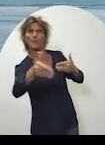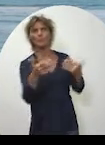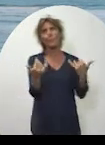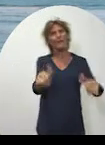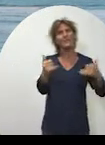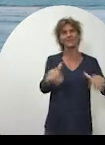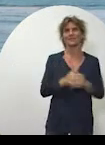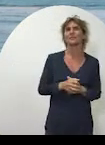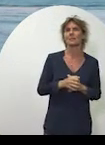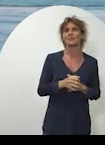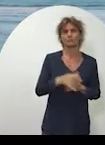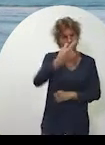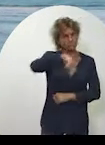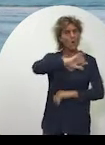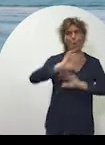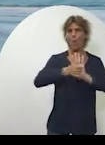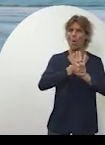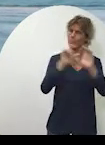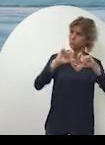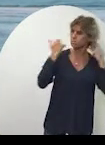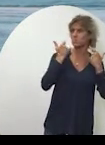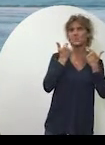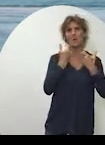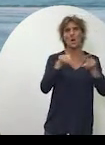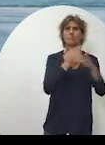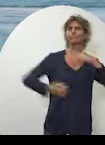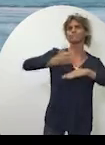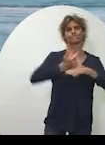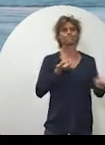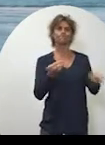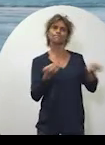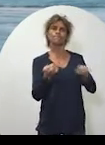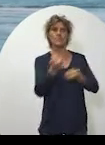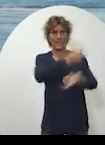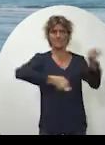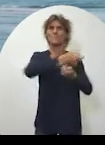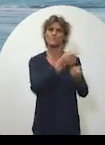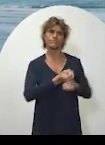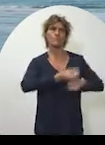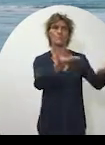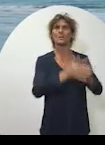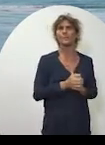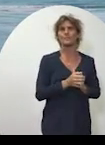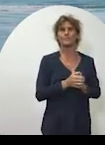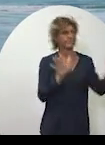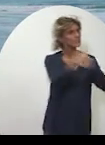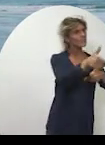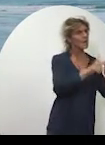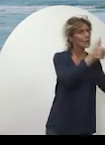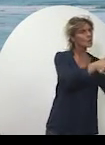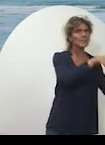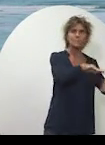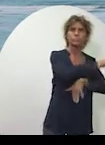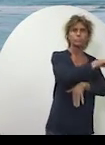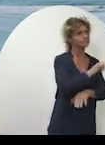venir. Nous aurons à assumer pleinement notre rôle de chef de file du développement économique, accompagner nos entreprises